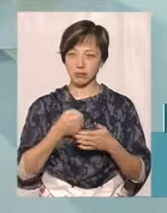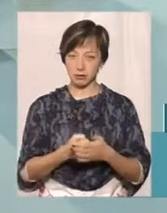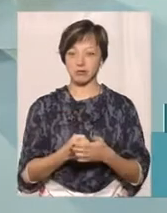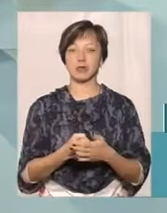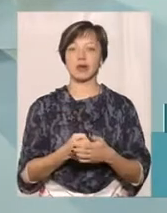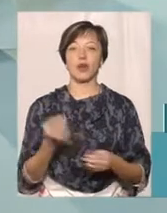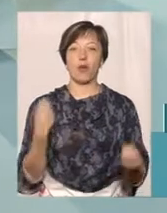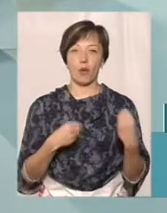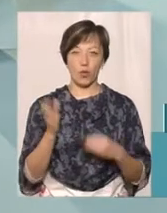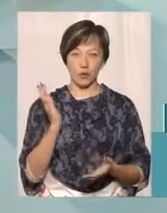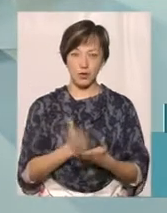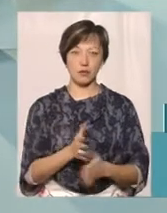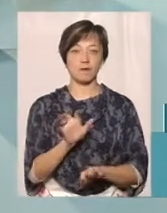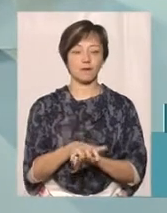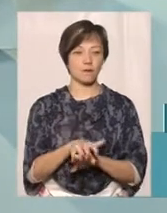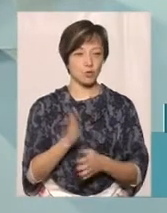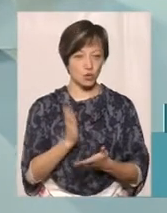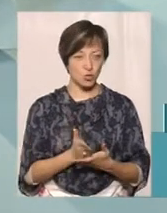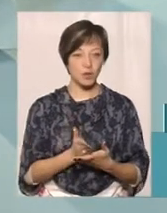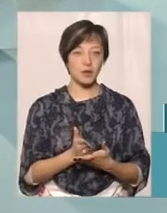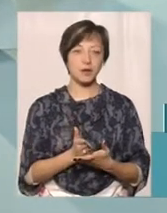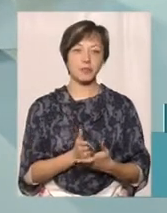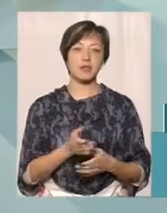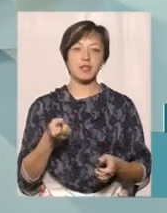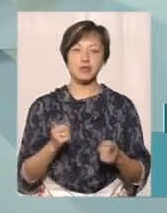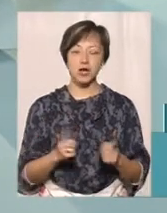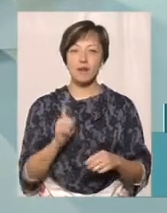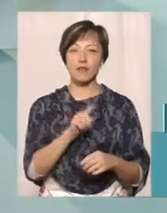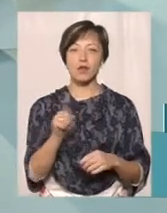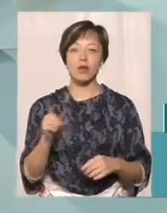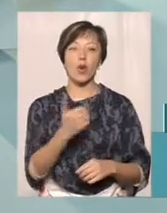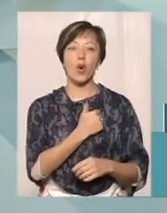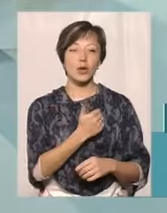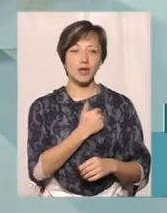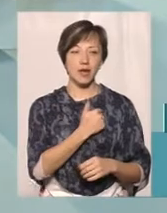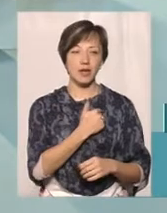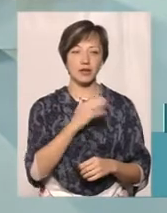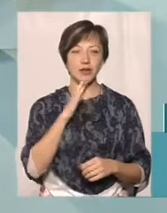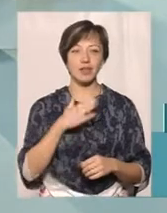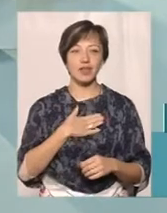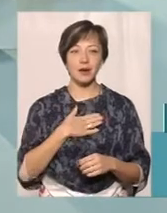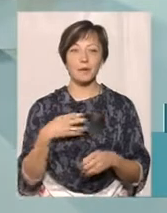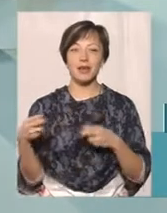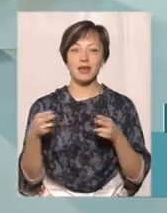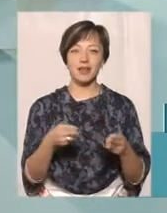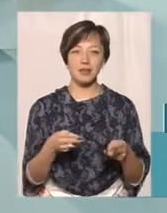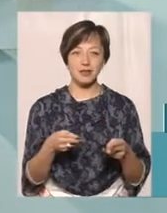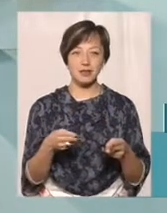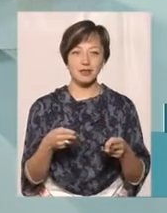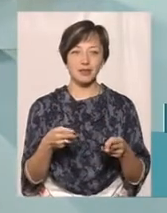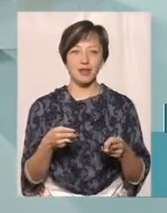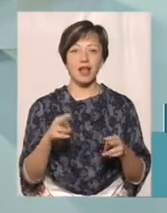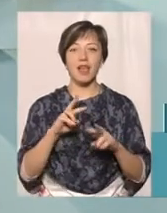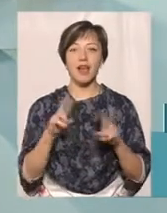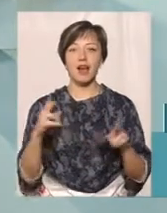наші хлопці одіті, взуті. Ну, звичайно, вони хотять, що ми приїхали, як та